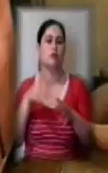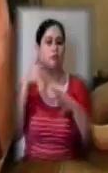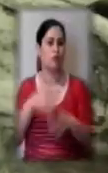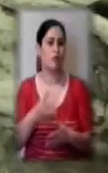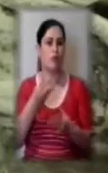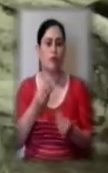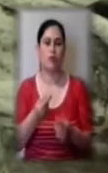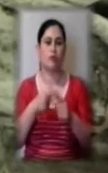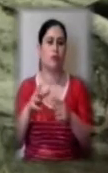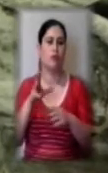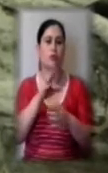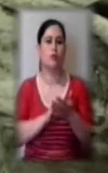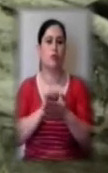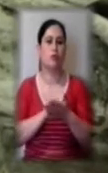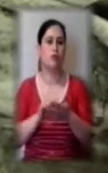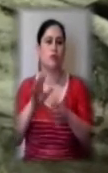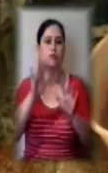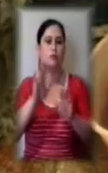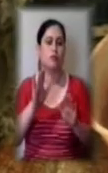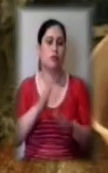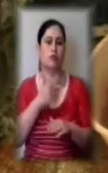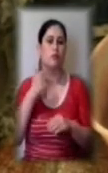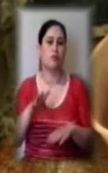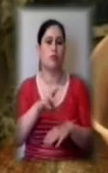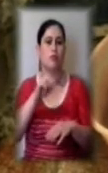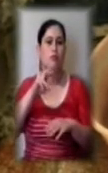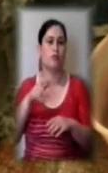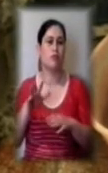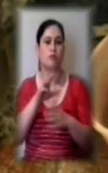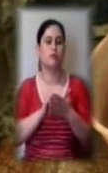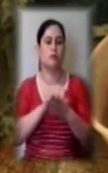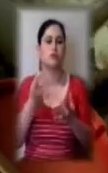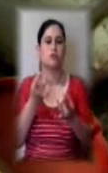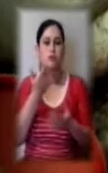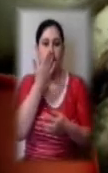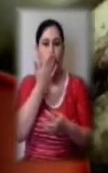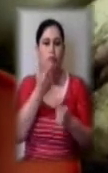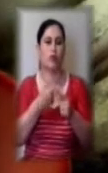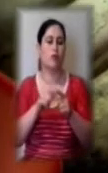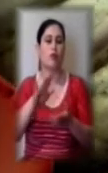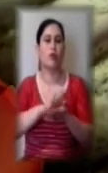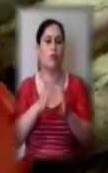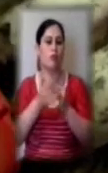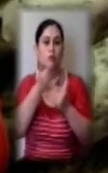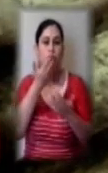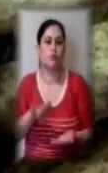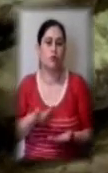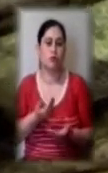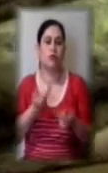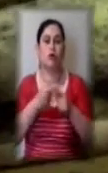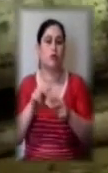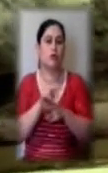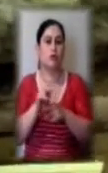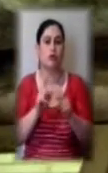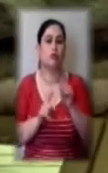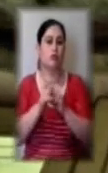меблі, облізлі шпалери та обсипана штукатурка, запах сирості. У таких умовах неможливо жити, але ремонт починати не має